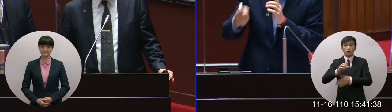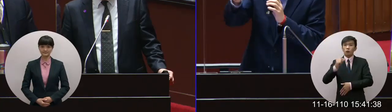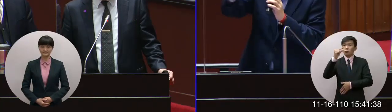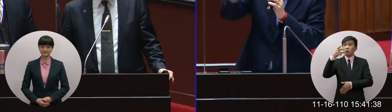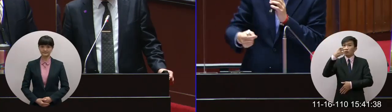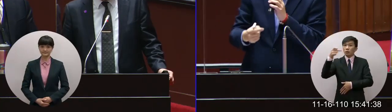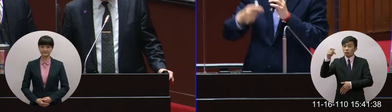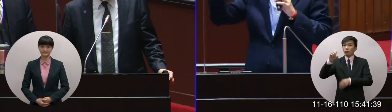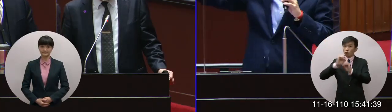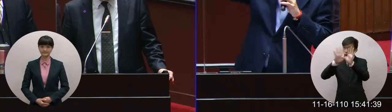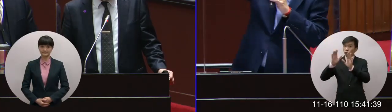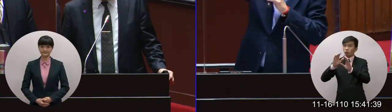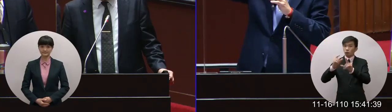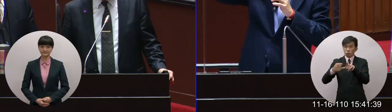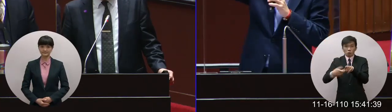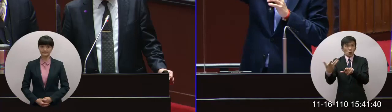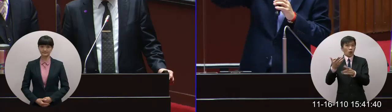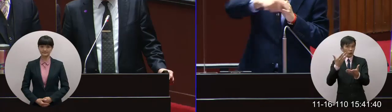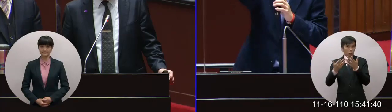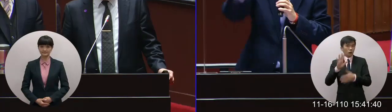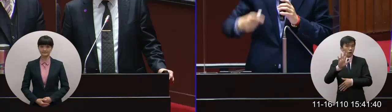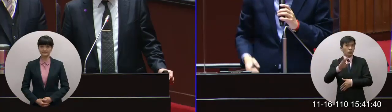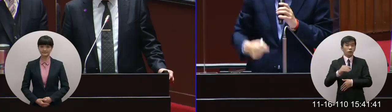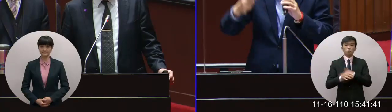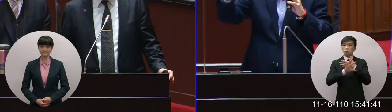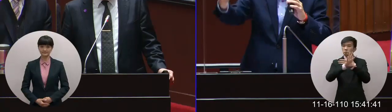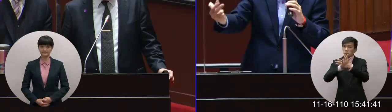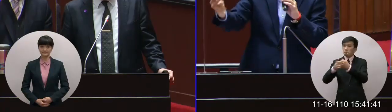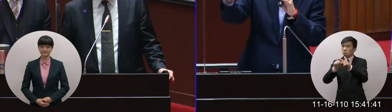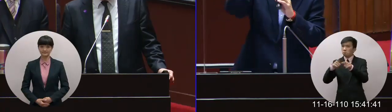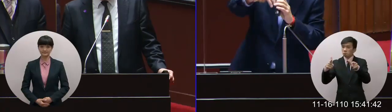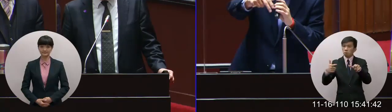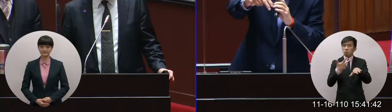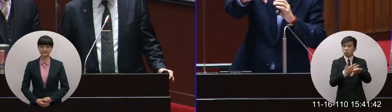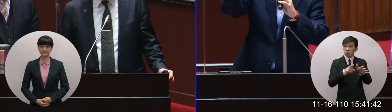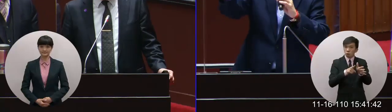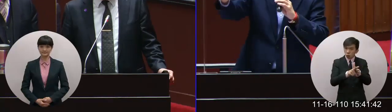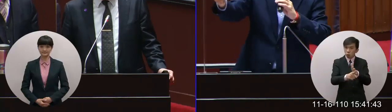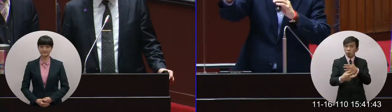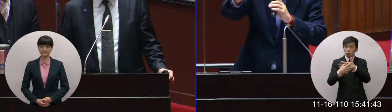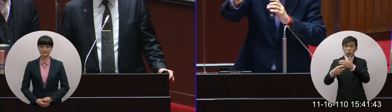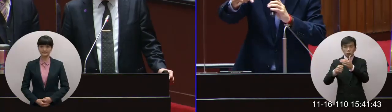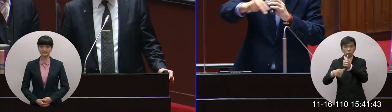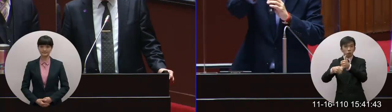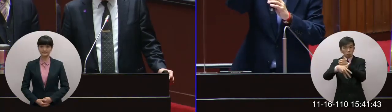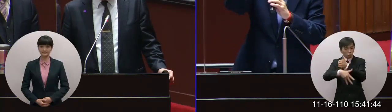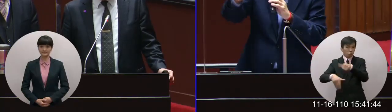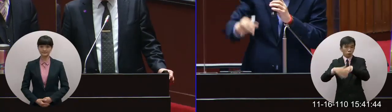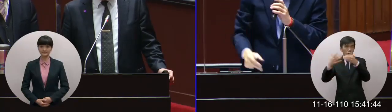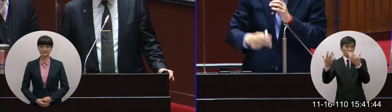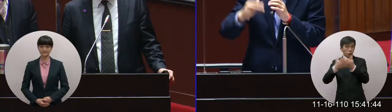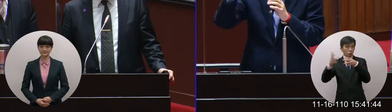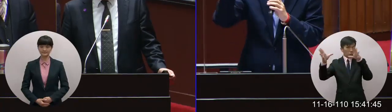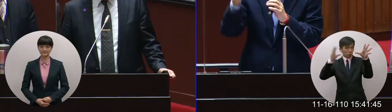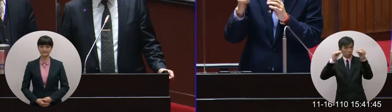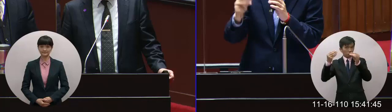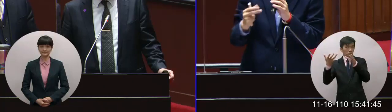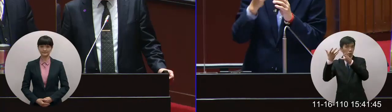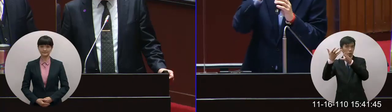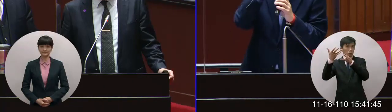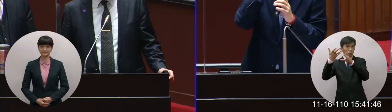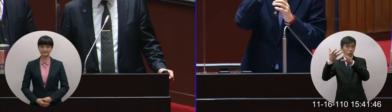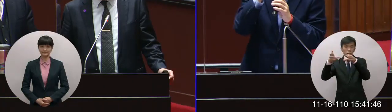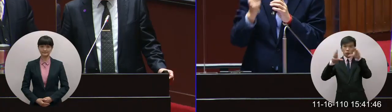連戶都看到這個資料因為各地的專家學者公衛提示就匯總到這個GSAG裡面裡面是一個